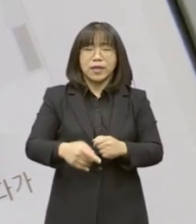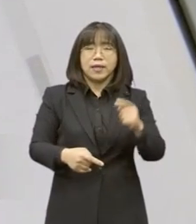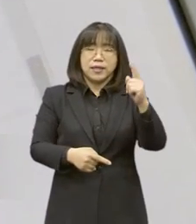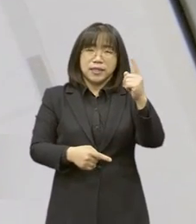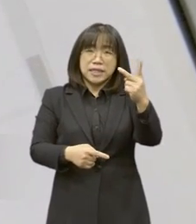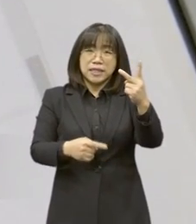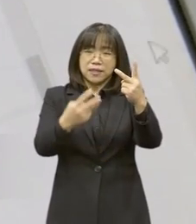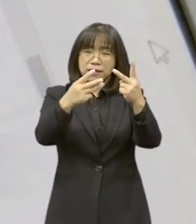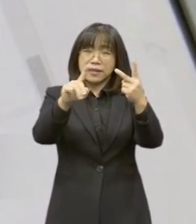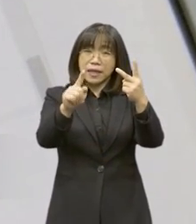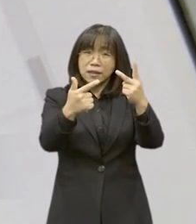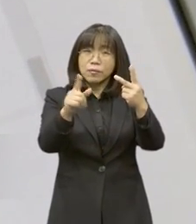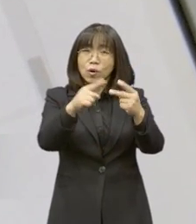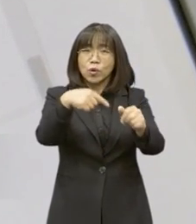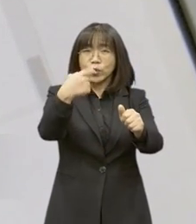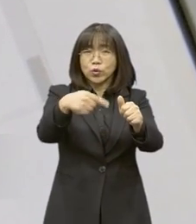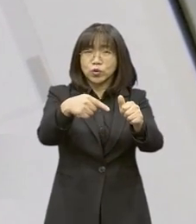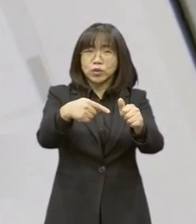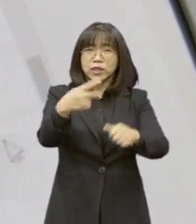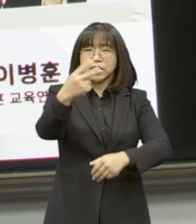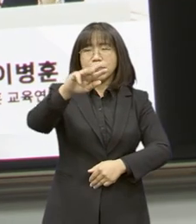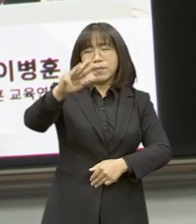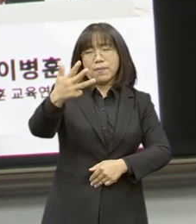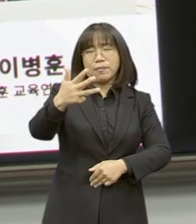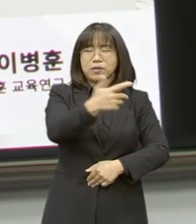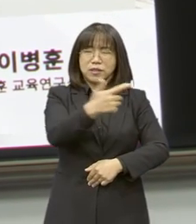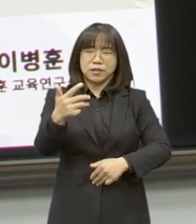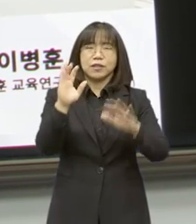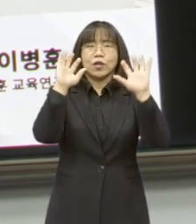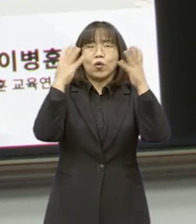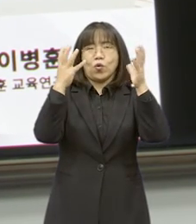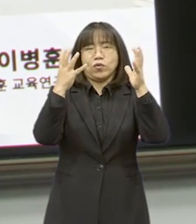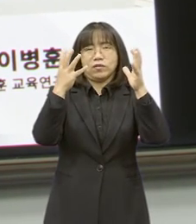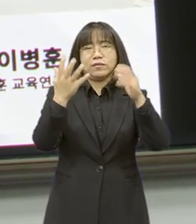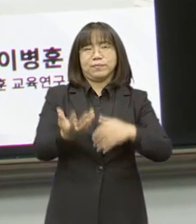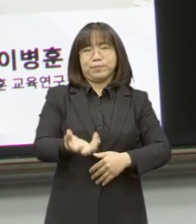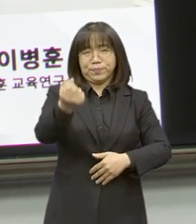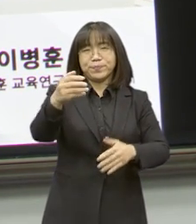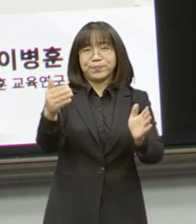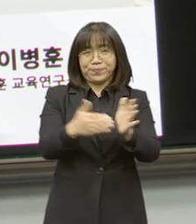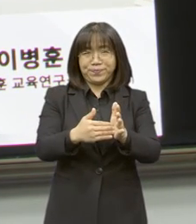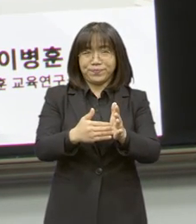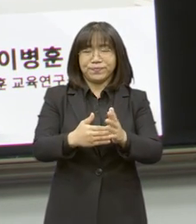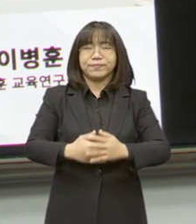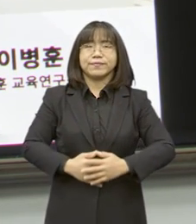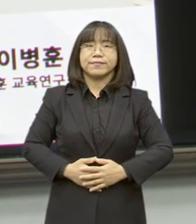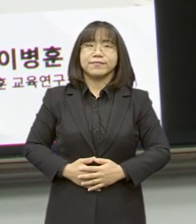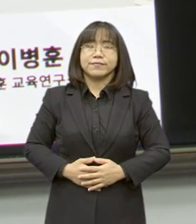더 라이브 2탄은 2,800여 명이 실시간으로 시청하며 큰 호응을 얻었습니다.